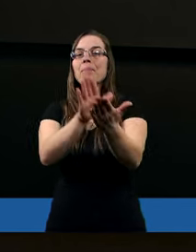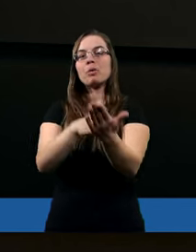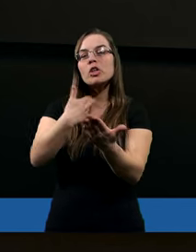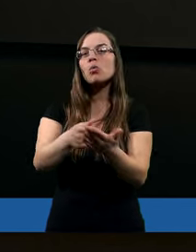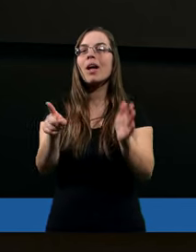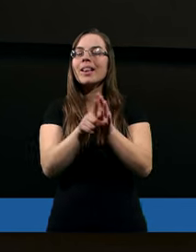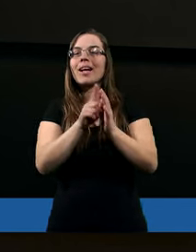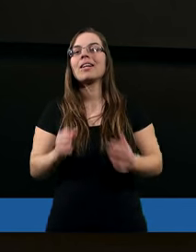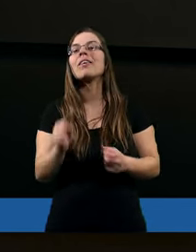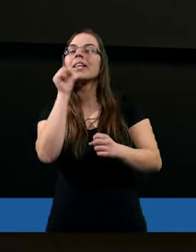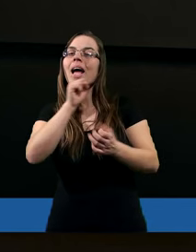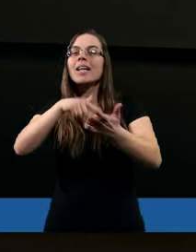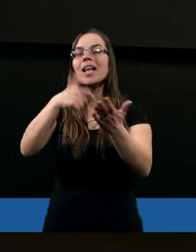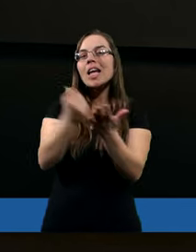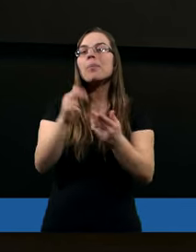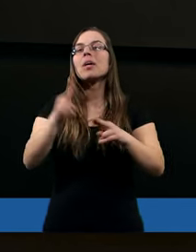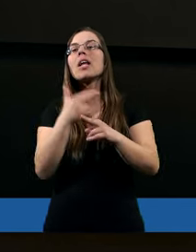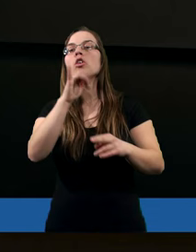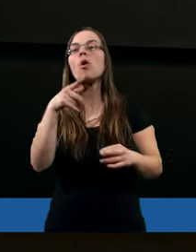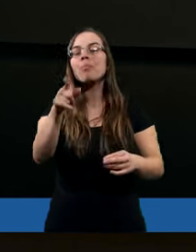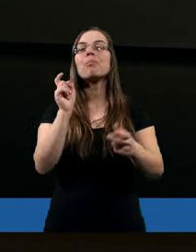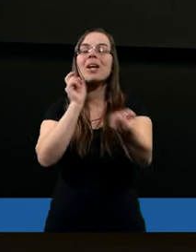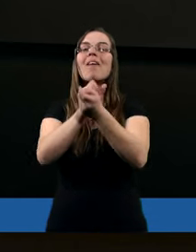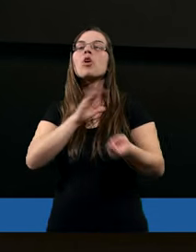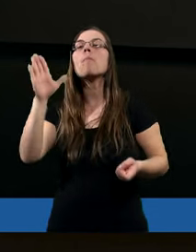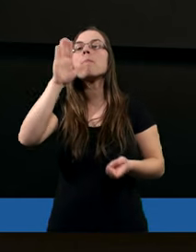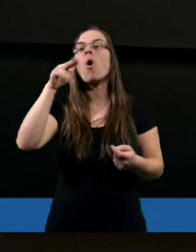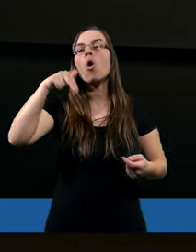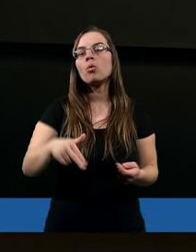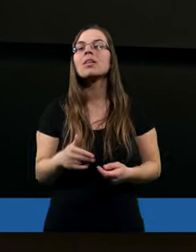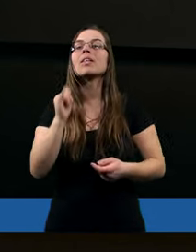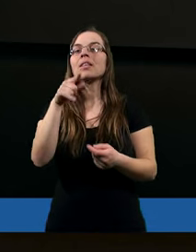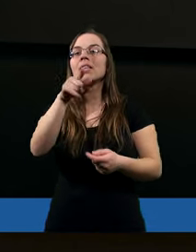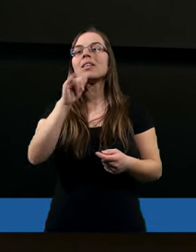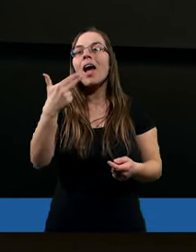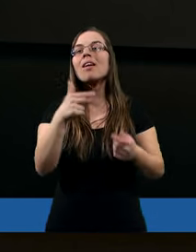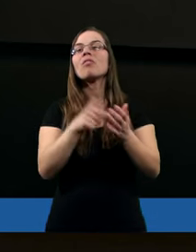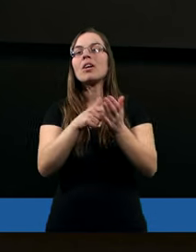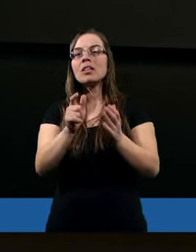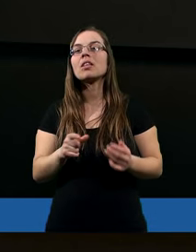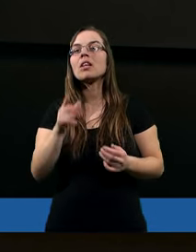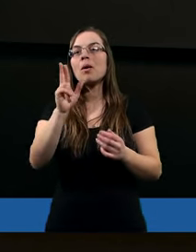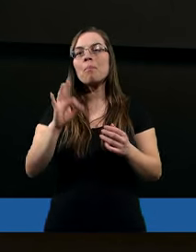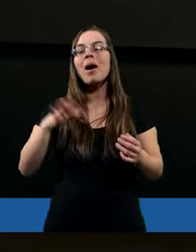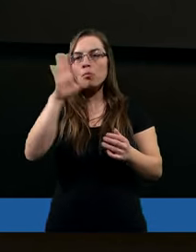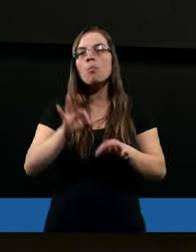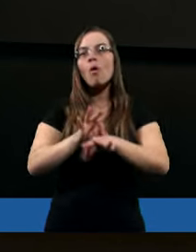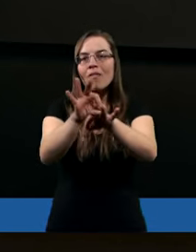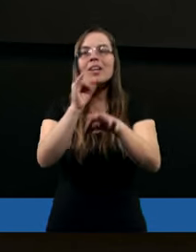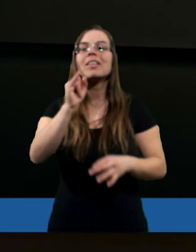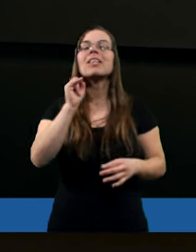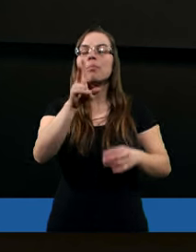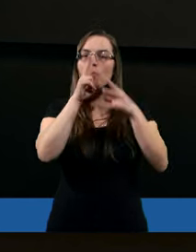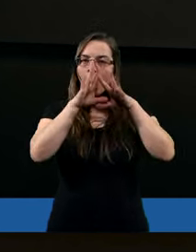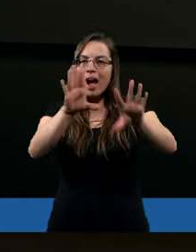w Canym Testamencie, kiedy Jonasz przeciwstawił się Bogu. No i mamy dalej historię, kiedy Pan Bóg tak prowadził i